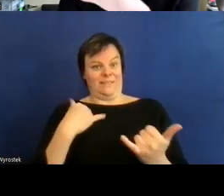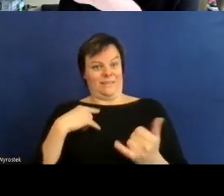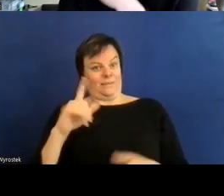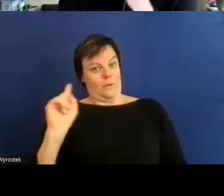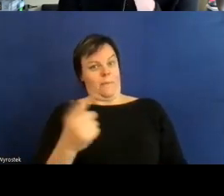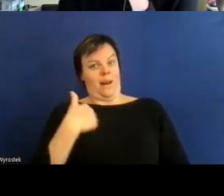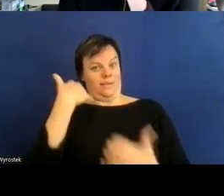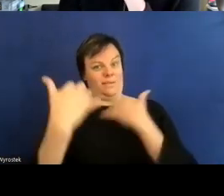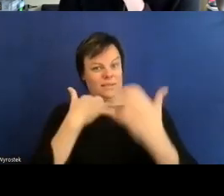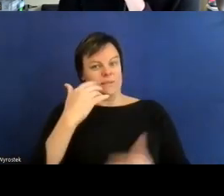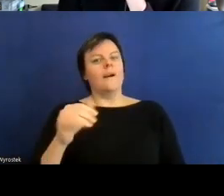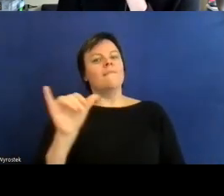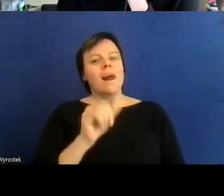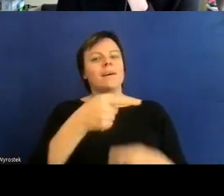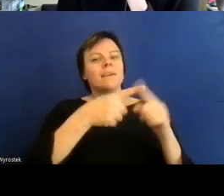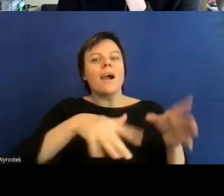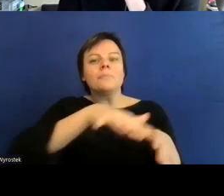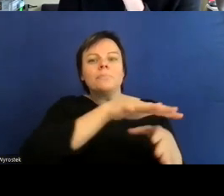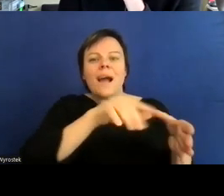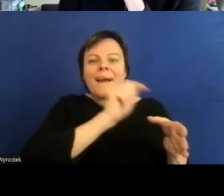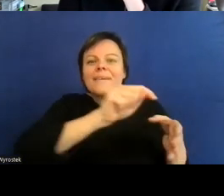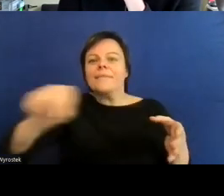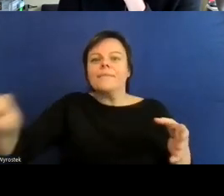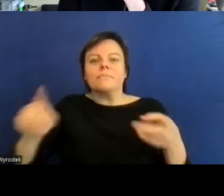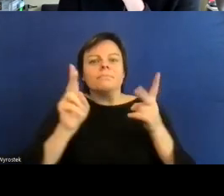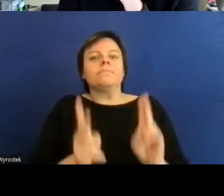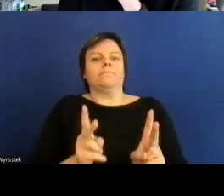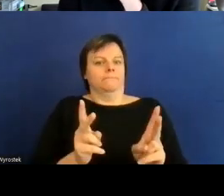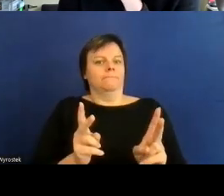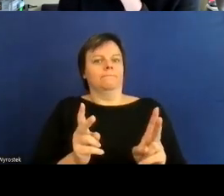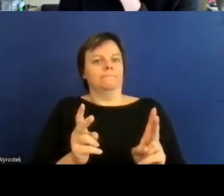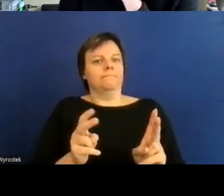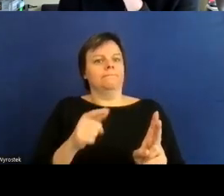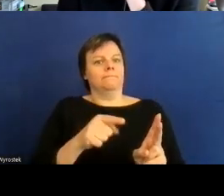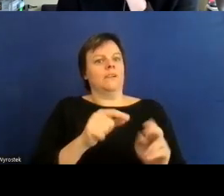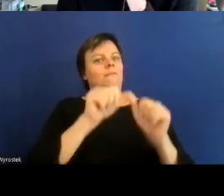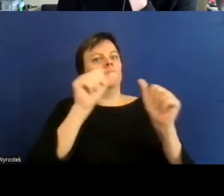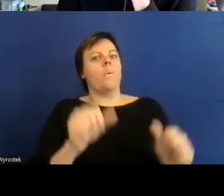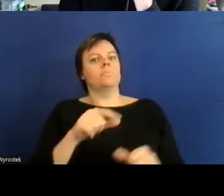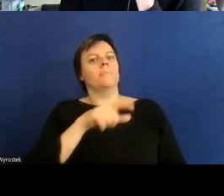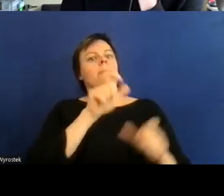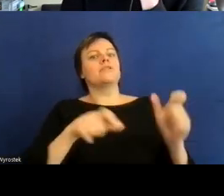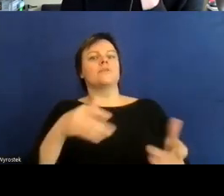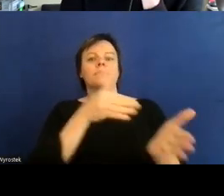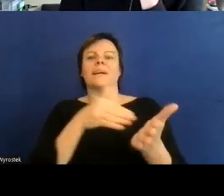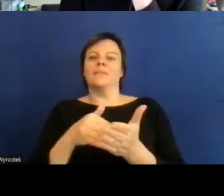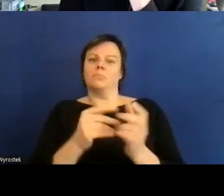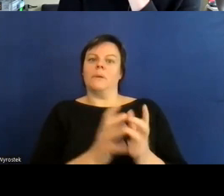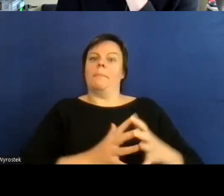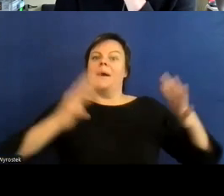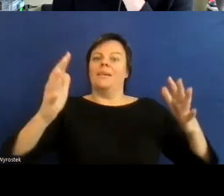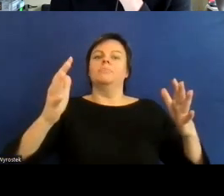teilbereichen sozusagen formen der menschlichen behinderungen zunehmen dann ist auch hier eigentlich wieder